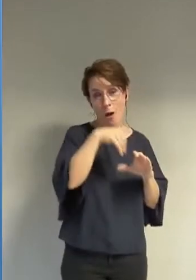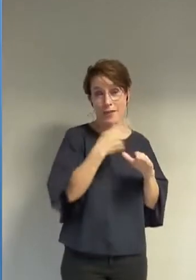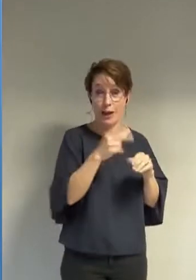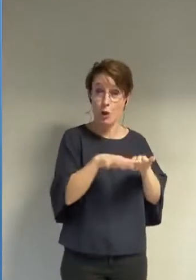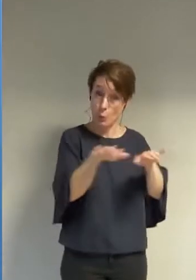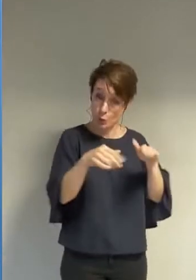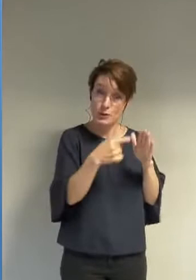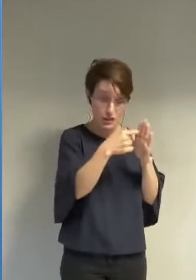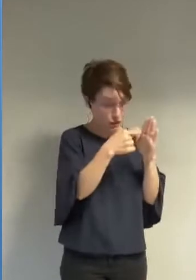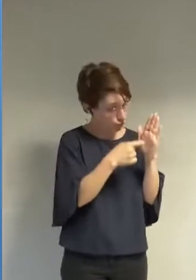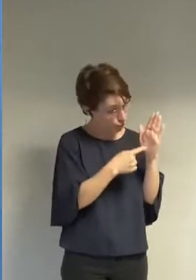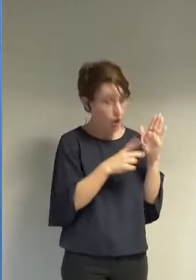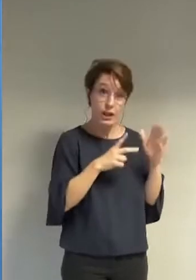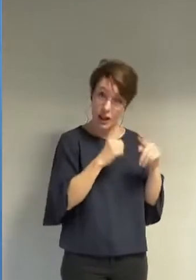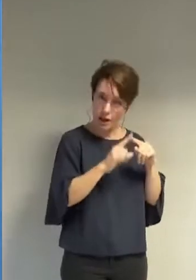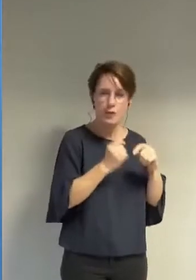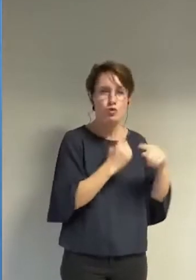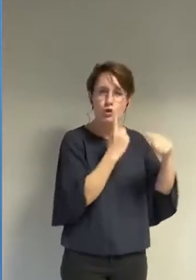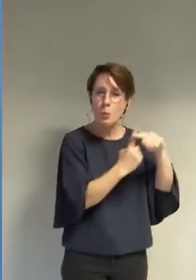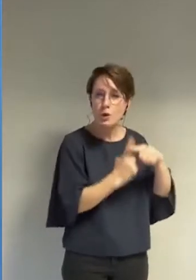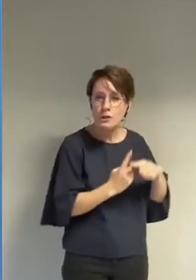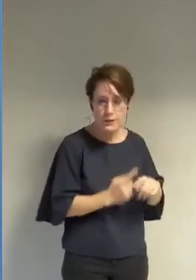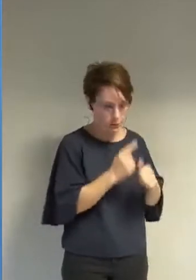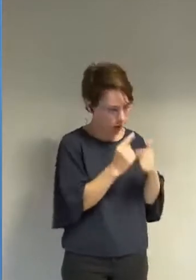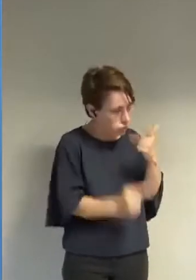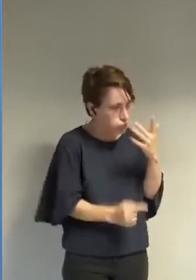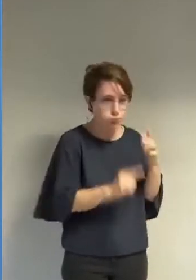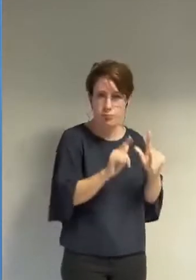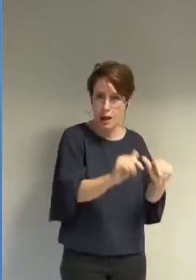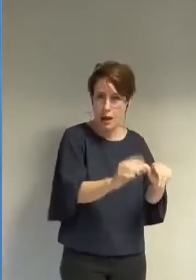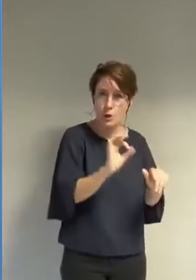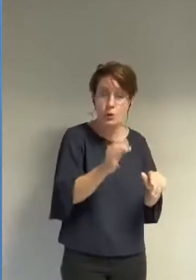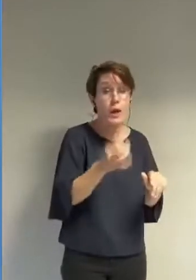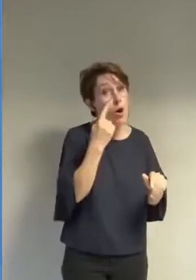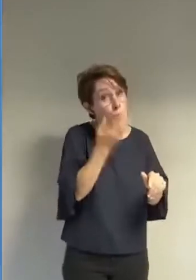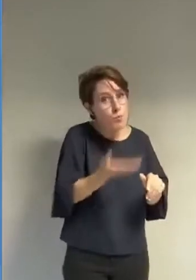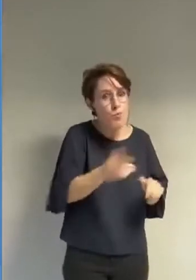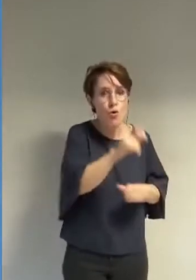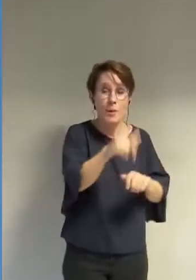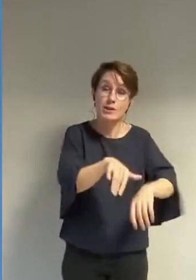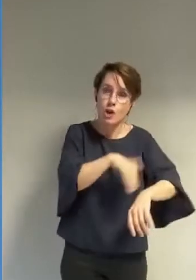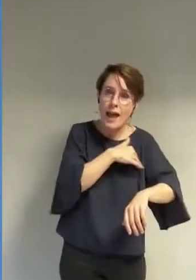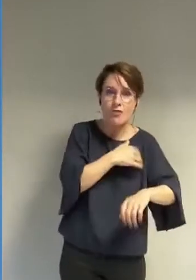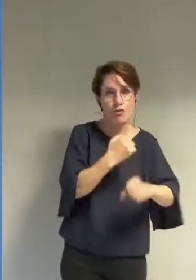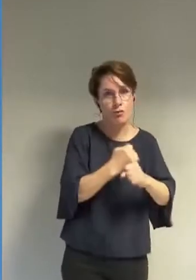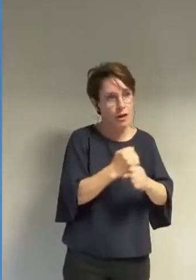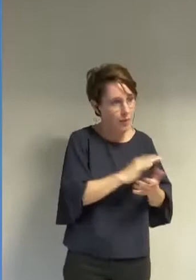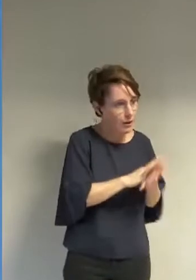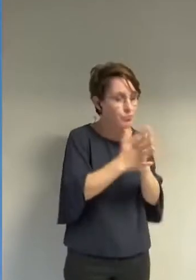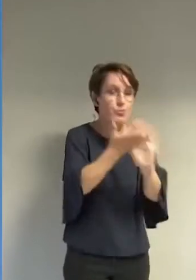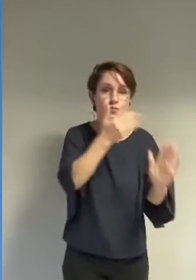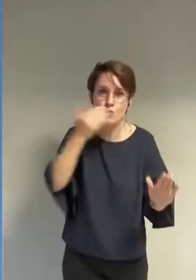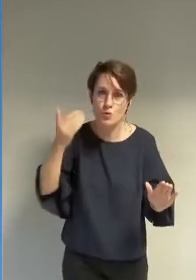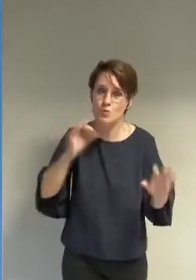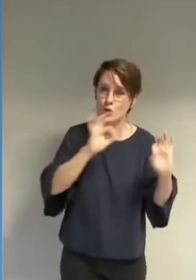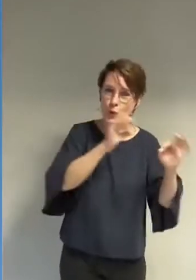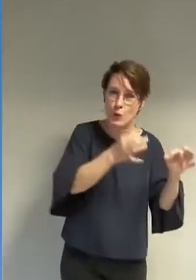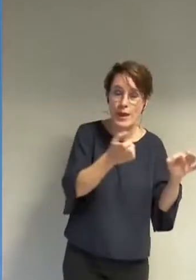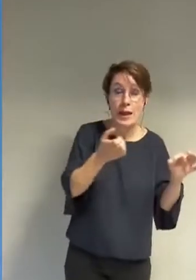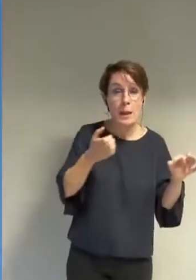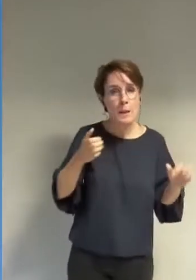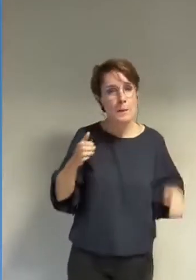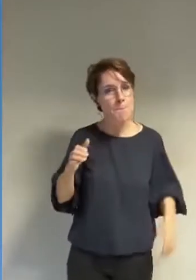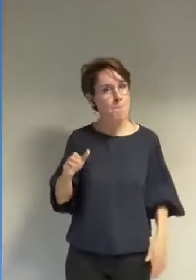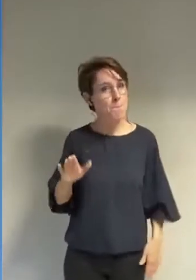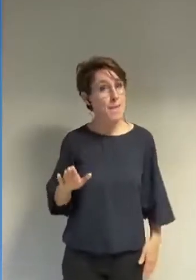notamment du point de vue de l'amélioration des conditions de travail de nos agents nous ne pouvons qu'être en désaccord